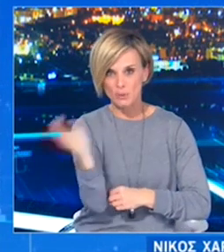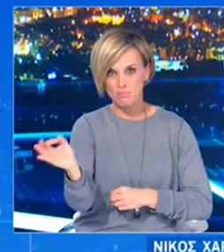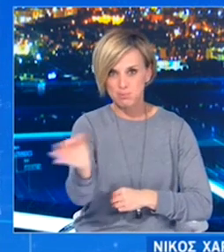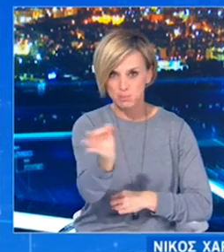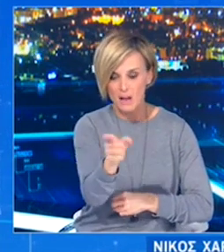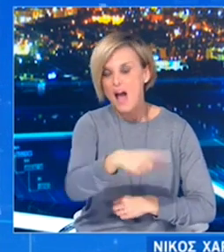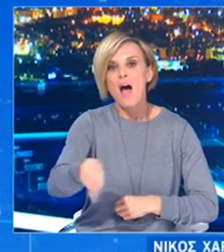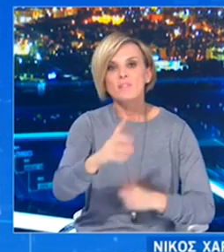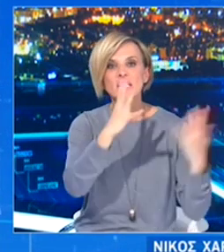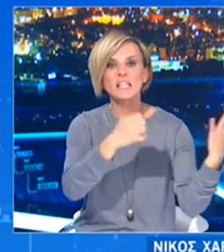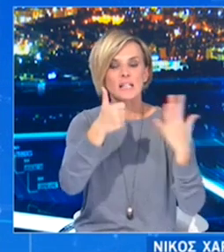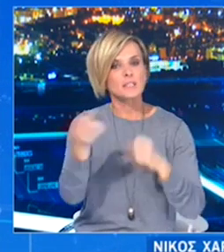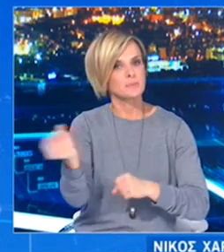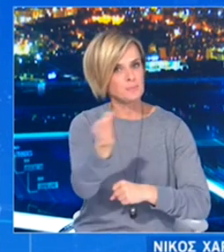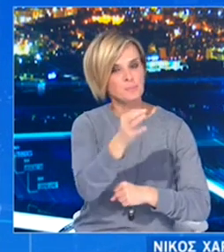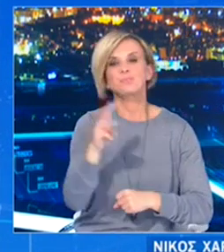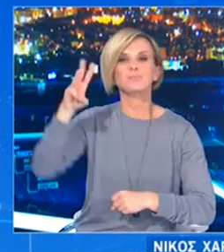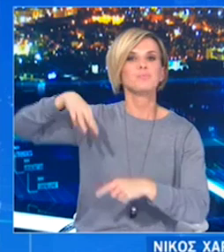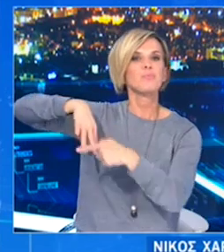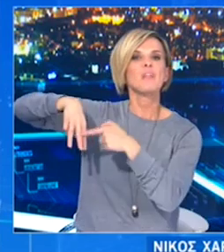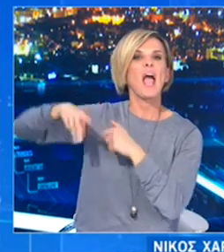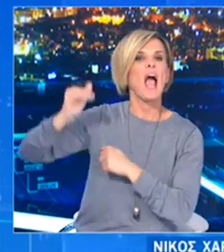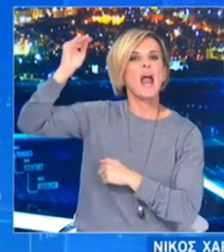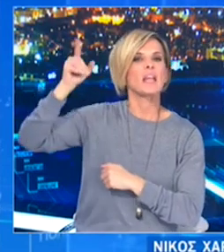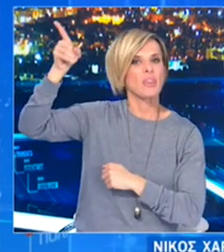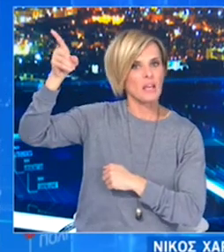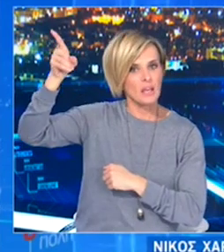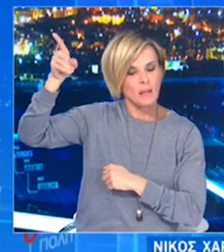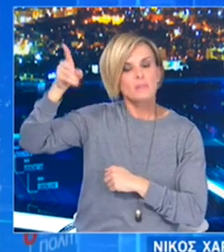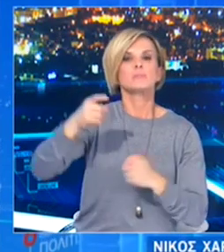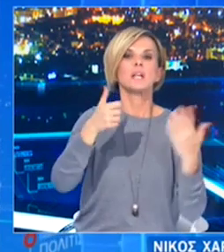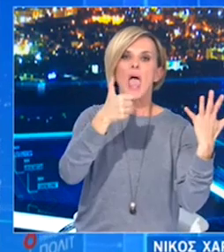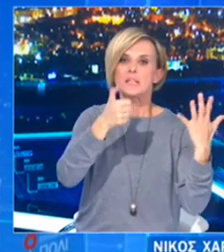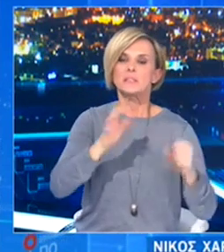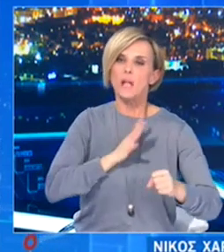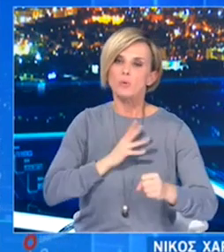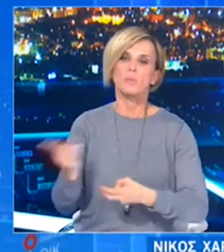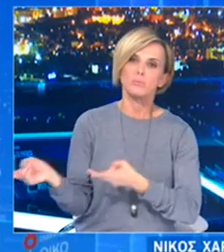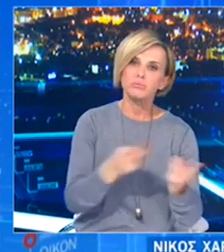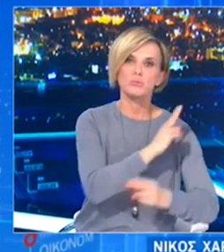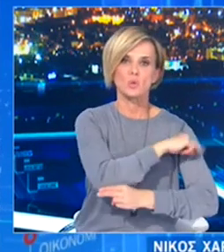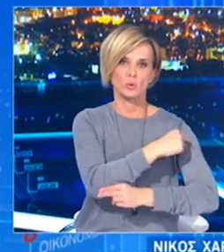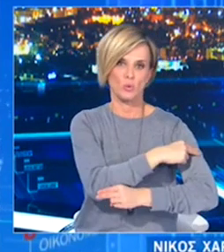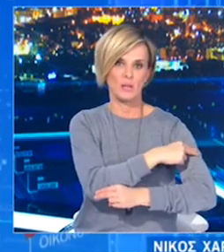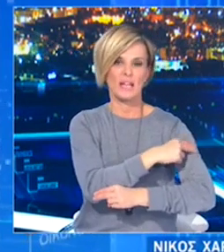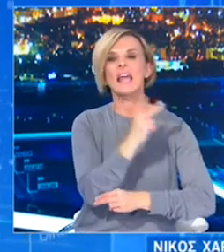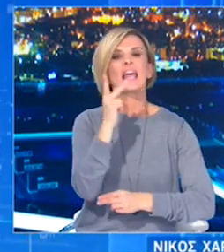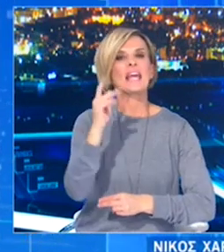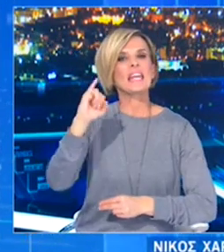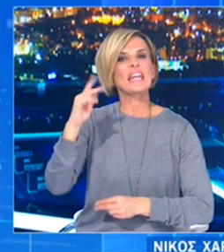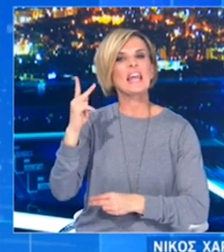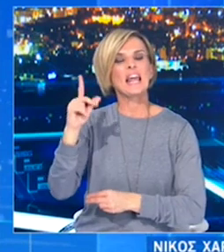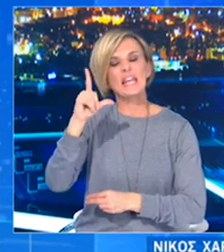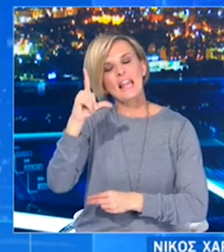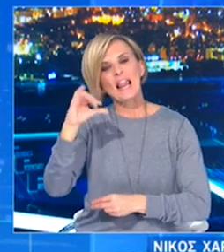νοσηλεύονται. Της Χαλκιδικής με 276 κρούσματα, από τα οποία 60 νοσηλεύονται. Του Κιλκής με 181 κρούσματα, από τα οποία 28